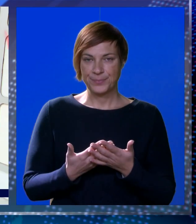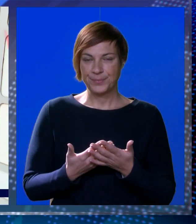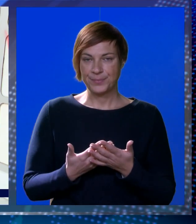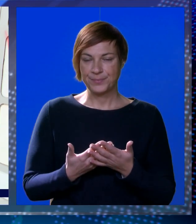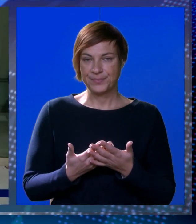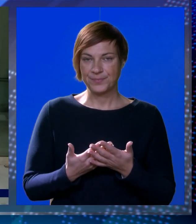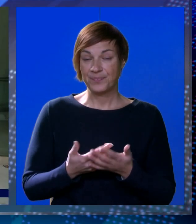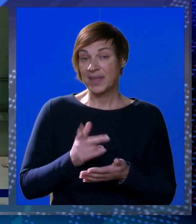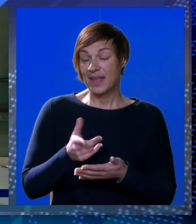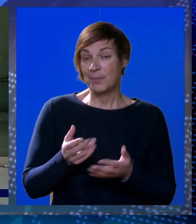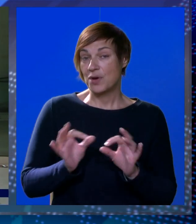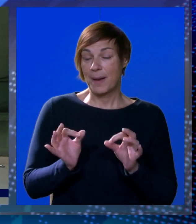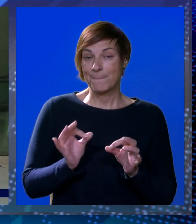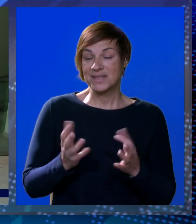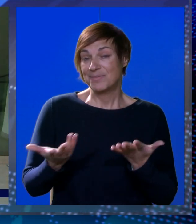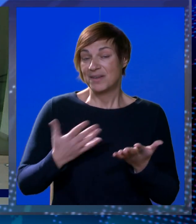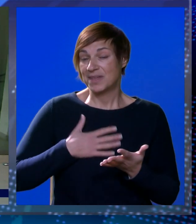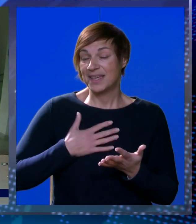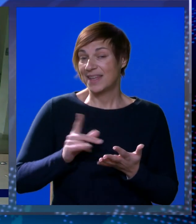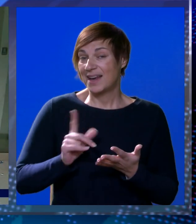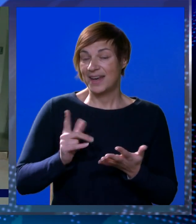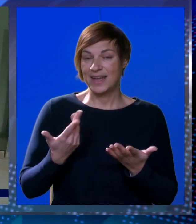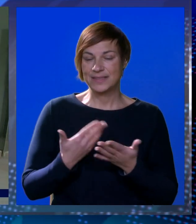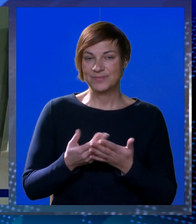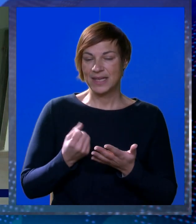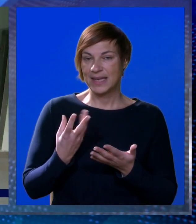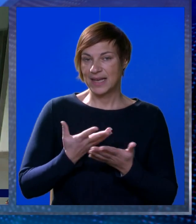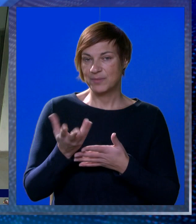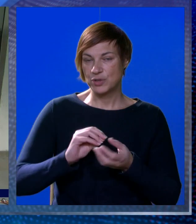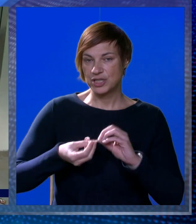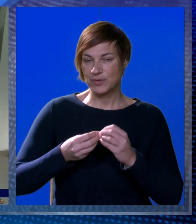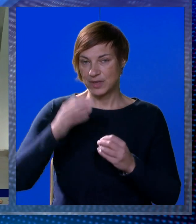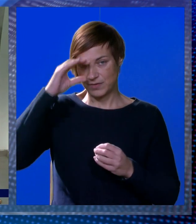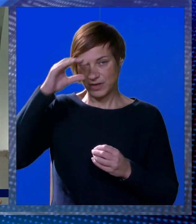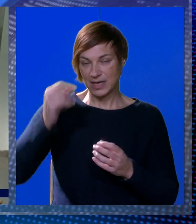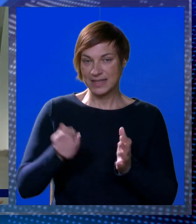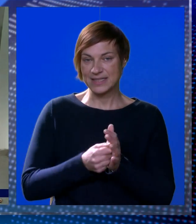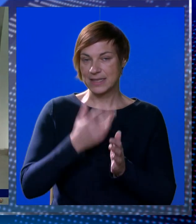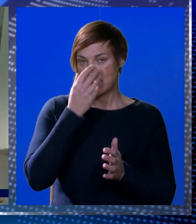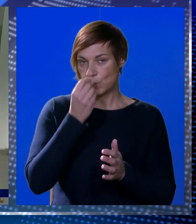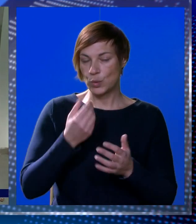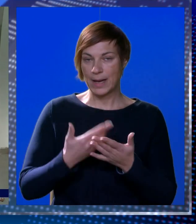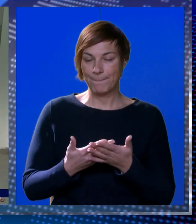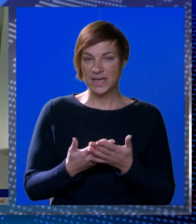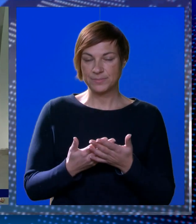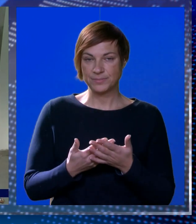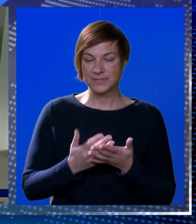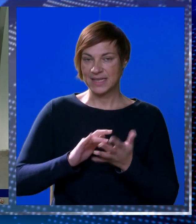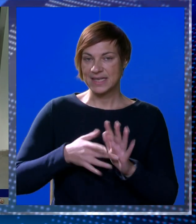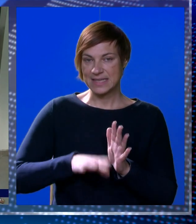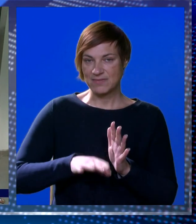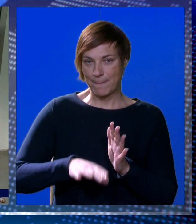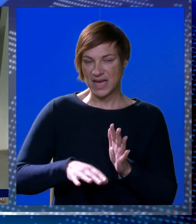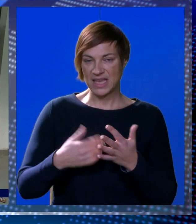definitivno da. Moram bi spremna, htjela ne htjela. A jeli kad pođete u trgovinu ipak gledate cijene u kunama? Pa,